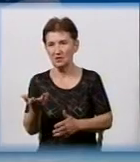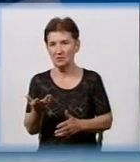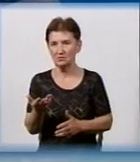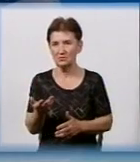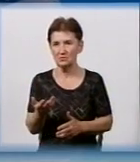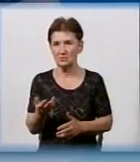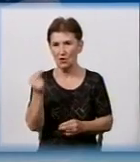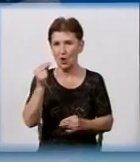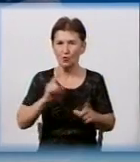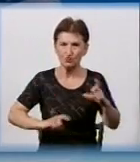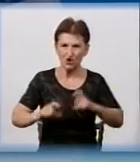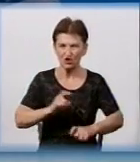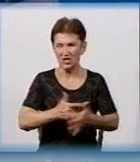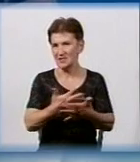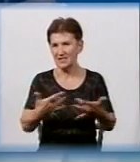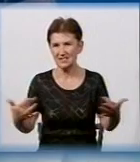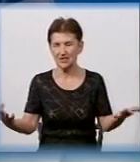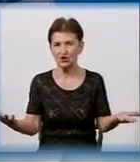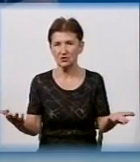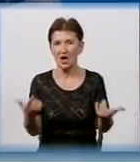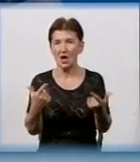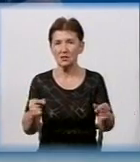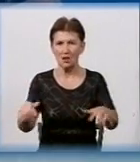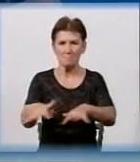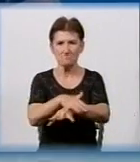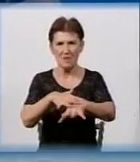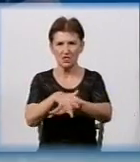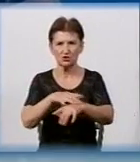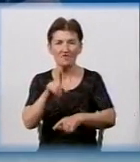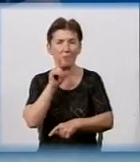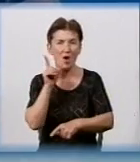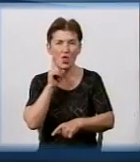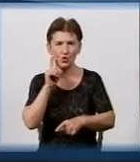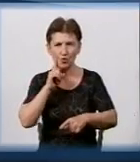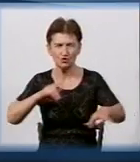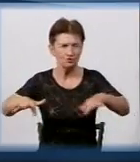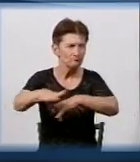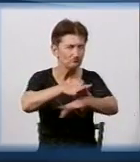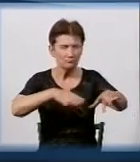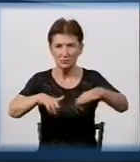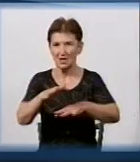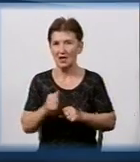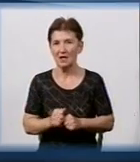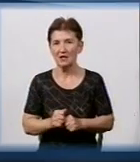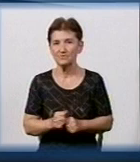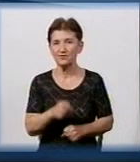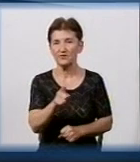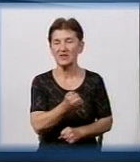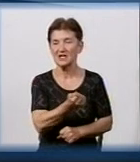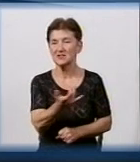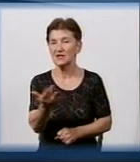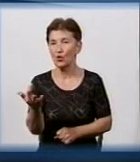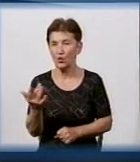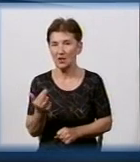учреждення различні, де масово скапливається молодежа. А скільки продавців можна було б назвати, ось,